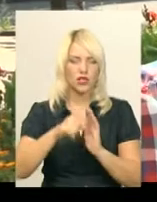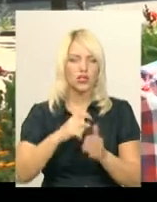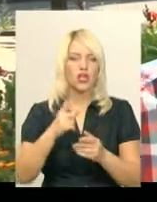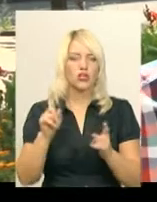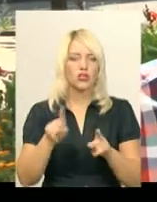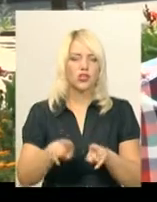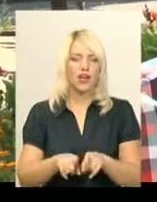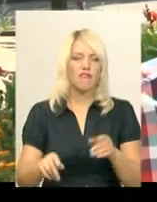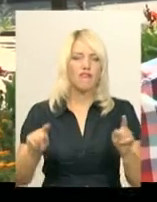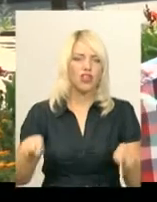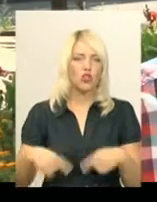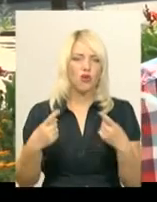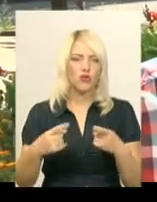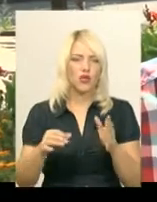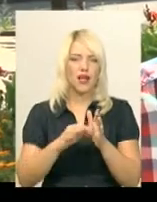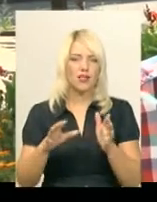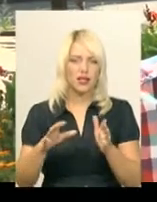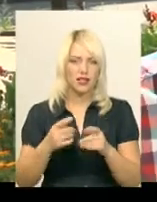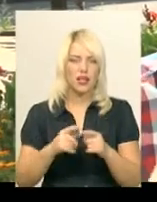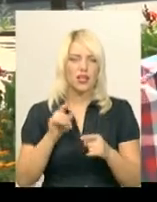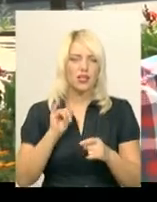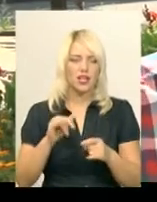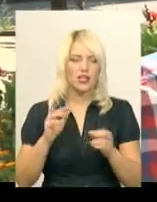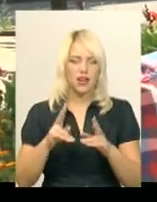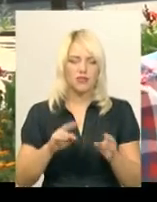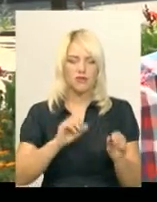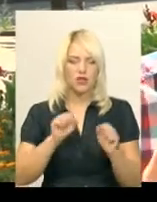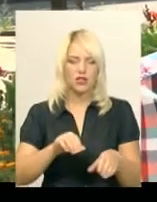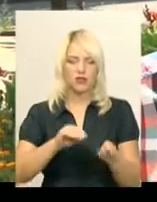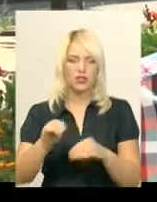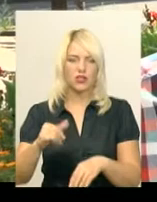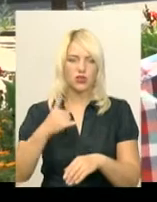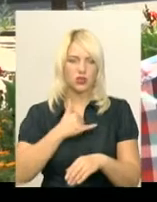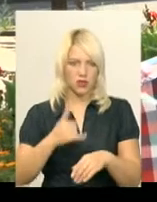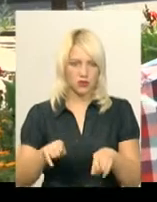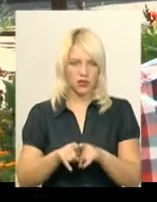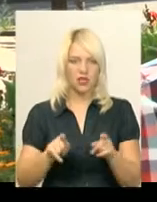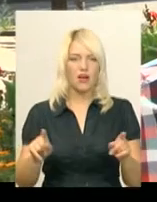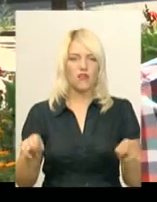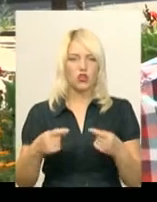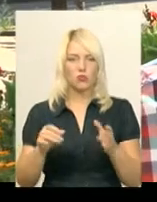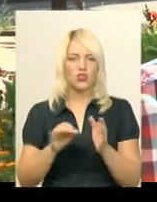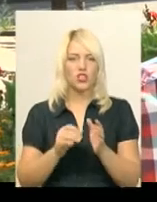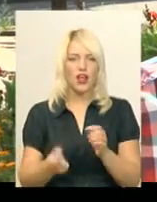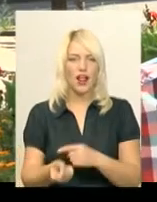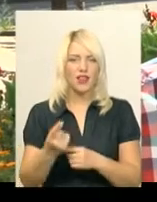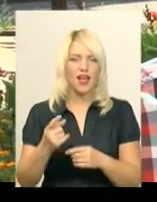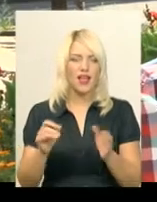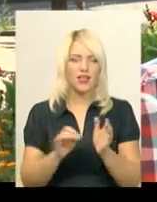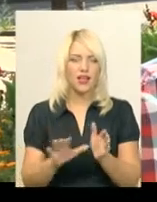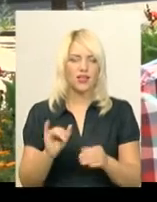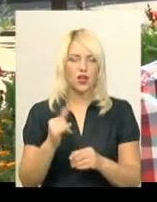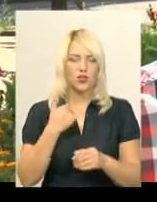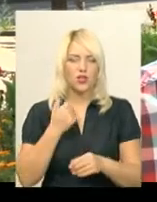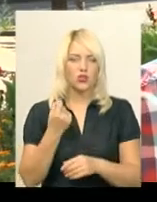енергії, як вони використовуються і як, можливо, встановити в себе такі відновлені джерела енергії. Крім того, о 12-й